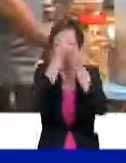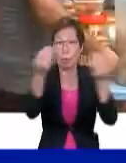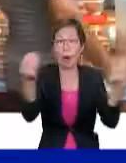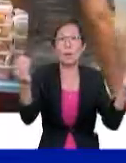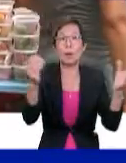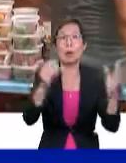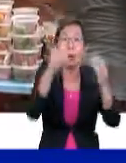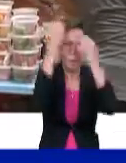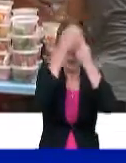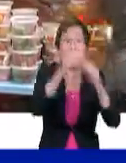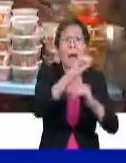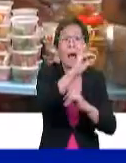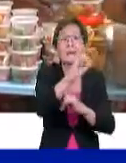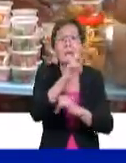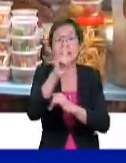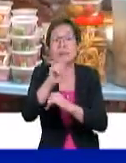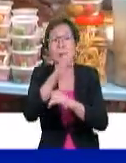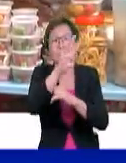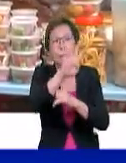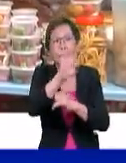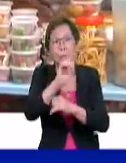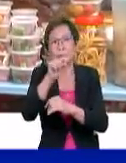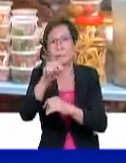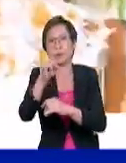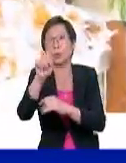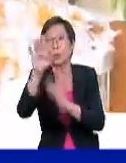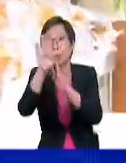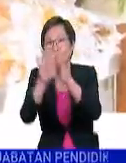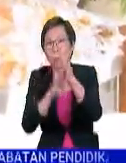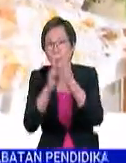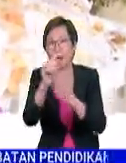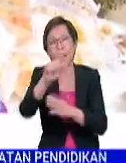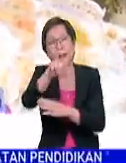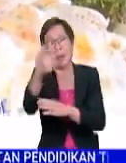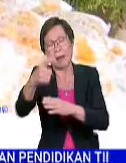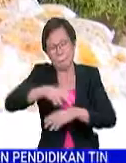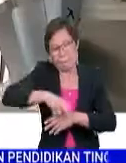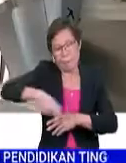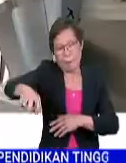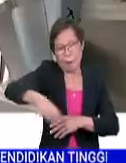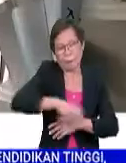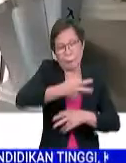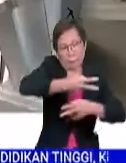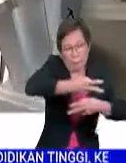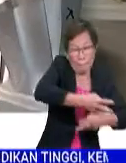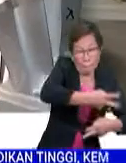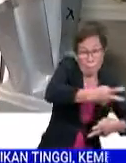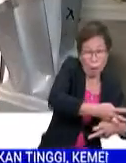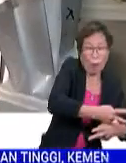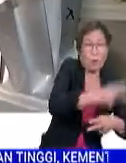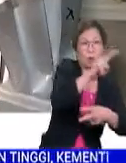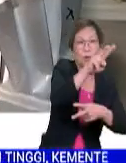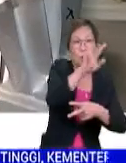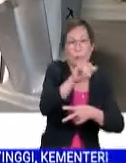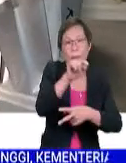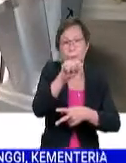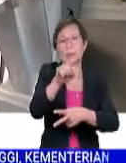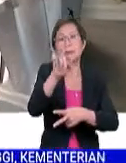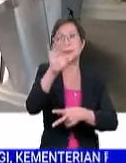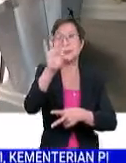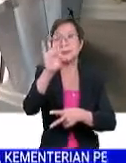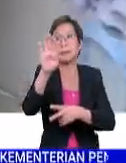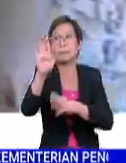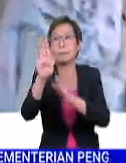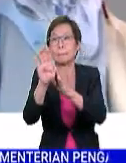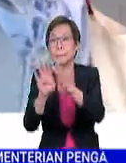komunikasi RM40.1 bilion, dan subsektor pengangkutan dan penyimpanan RM26.9